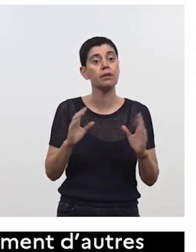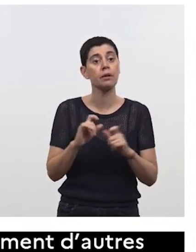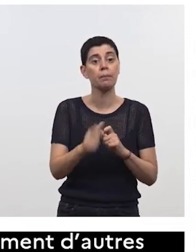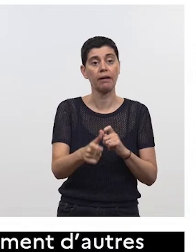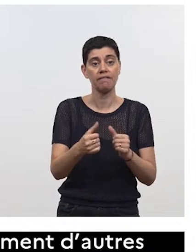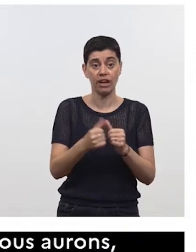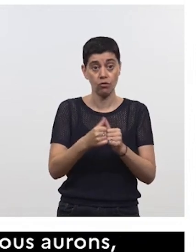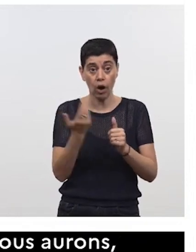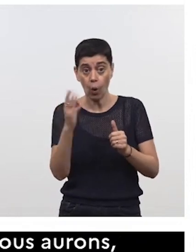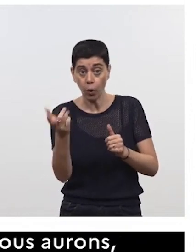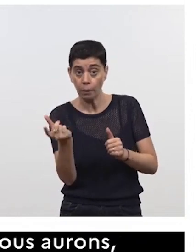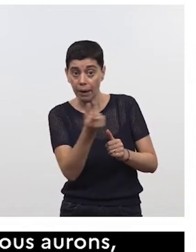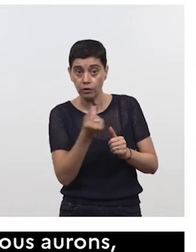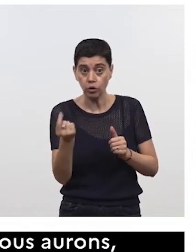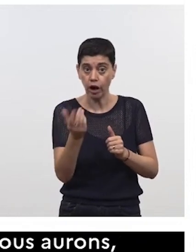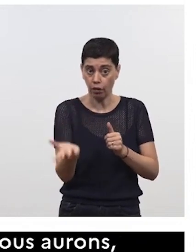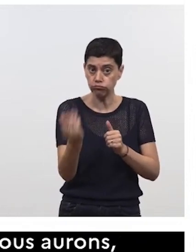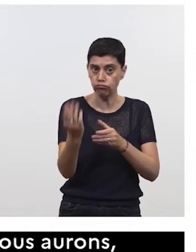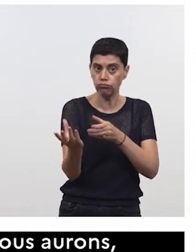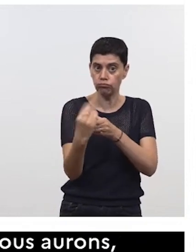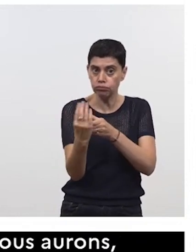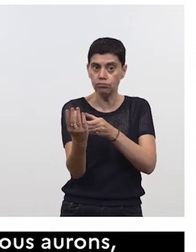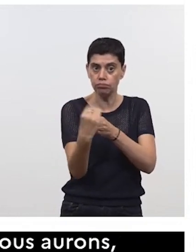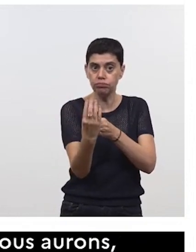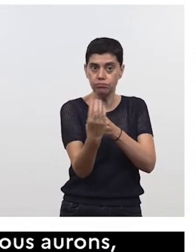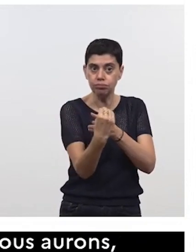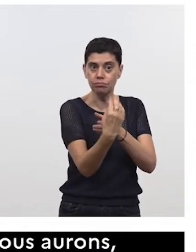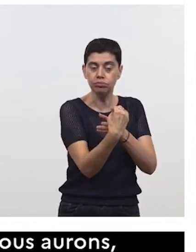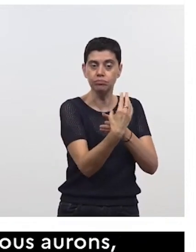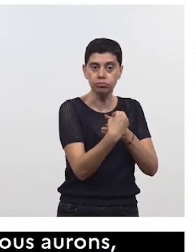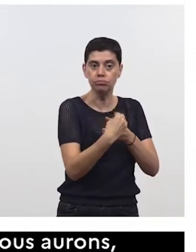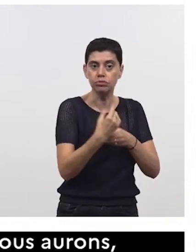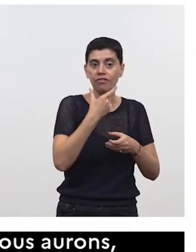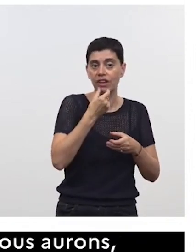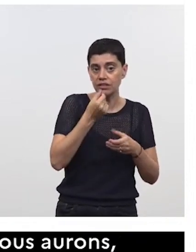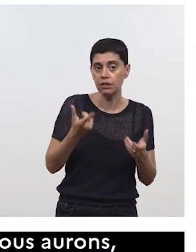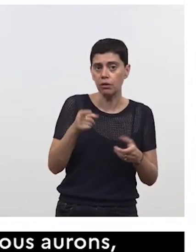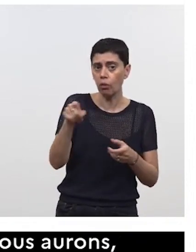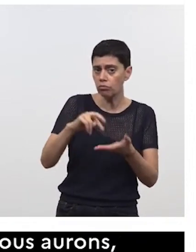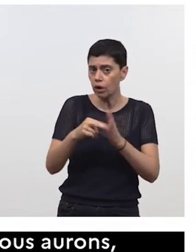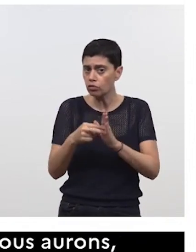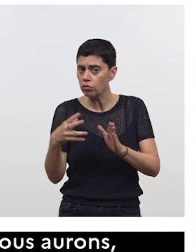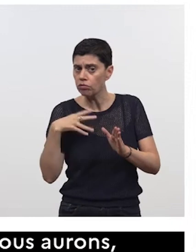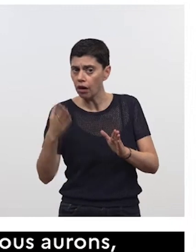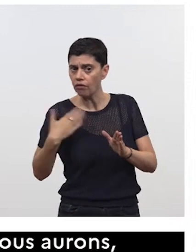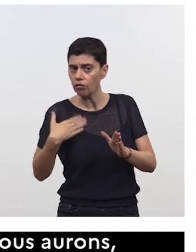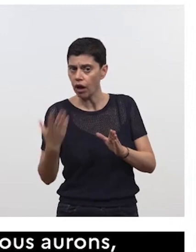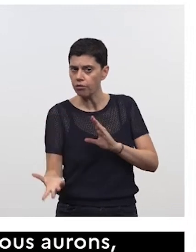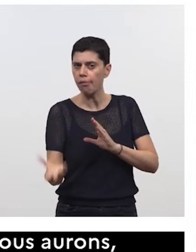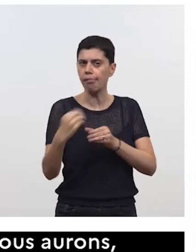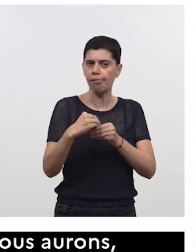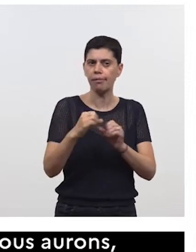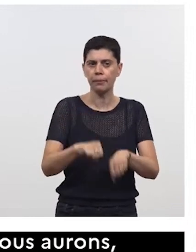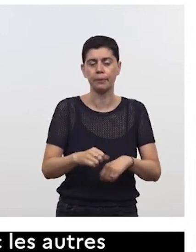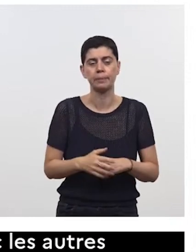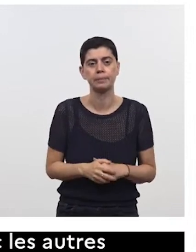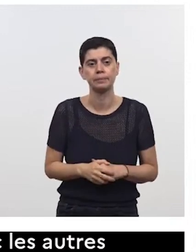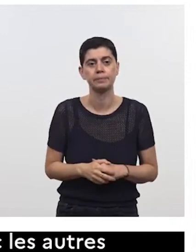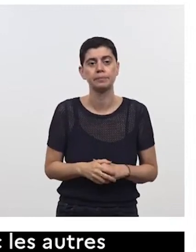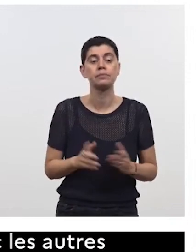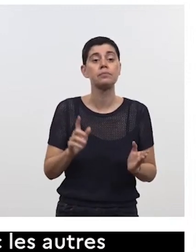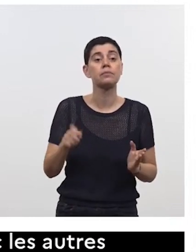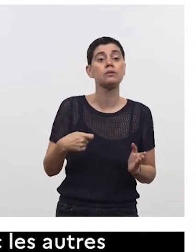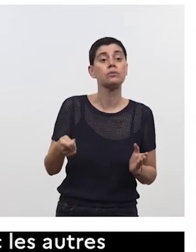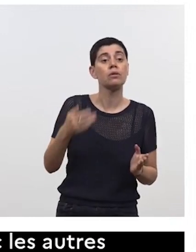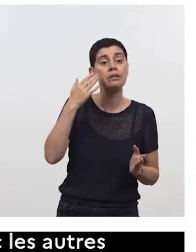plugger des partenaires avec facilité et éventuellement avec les apports technologiques qu'ils peuvent qu'ils peuvent amener et de fait ce n'est pas un